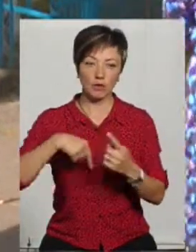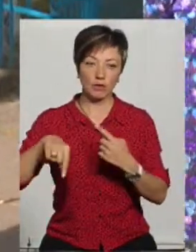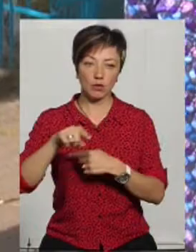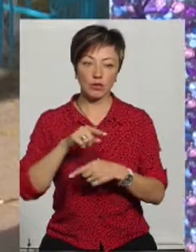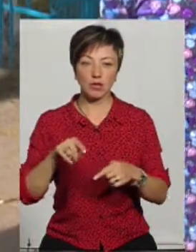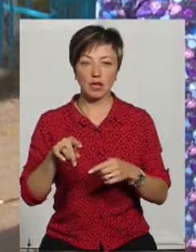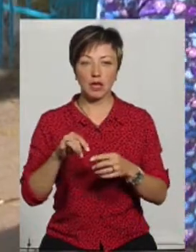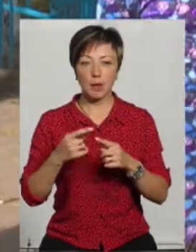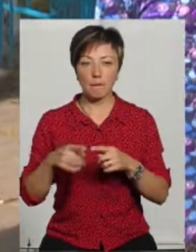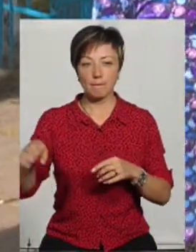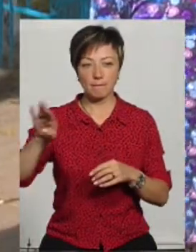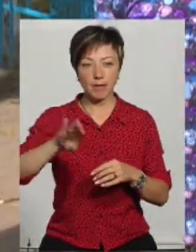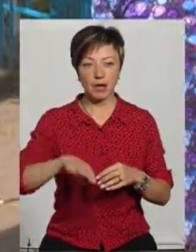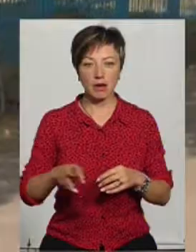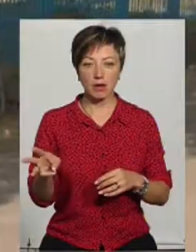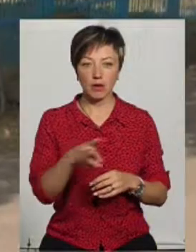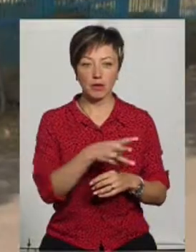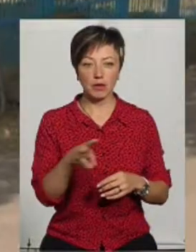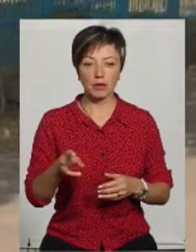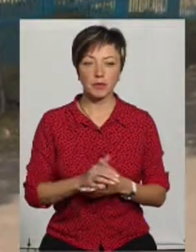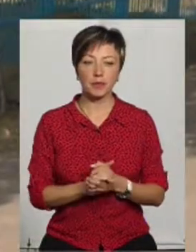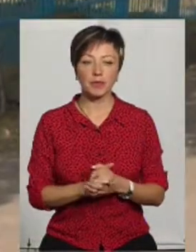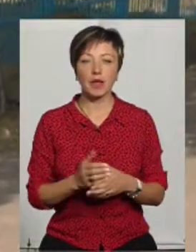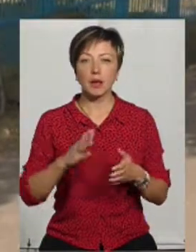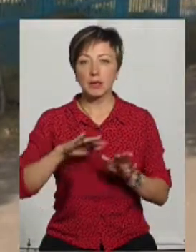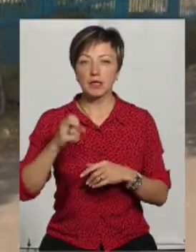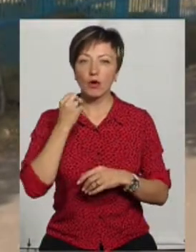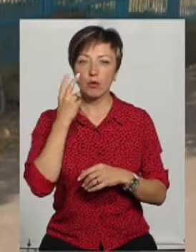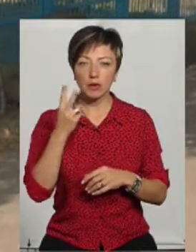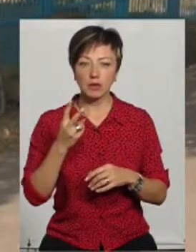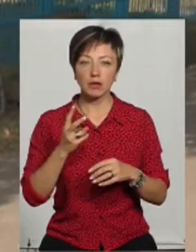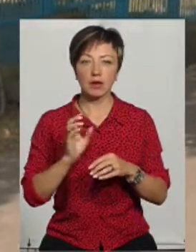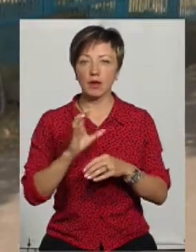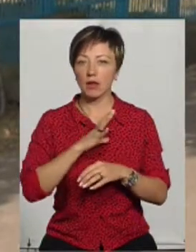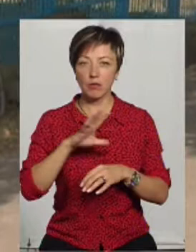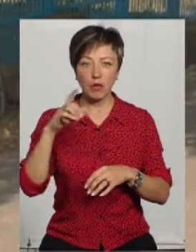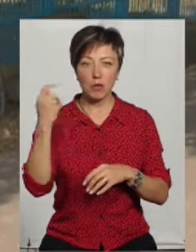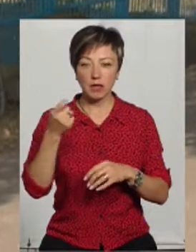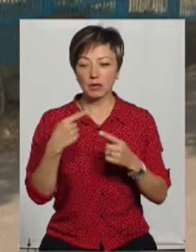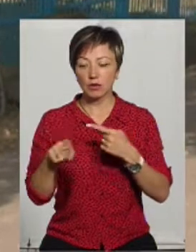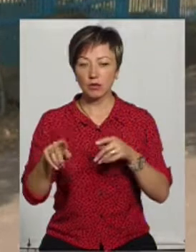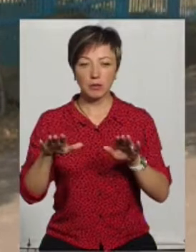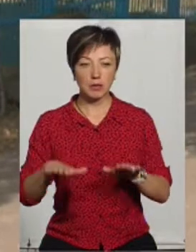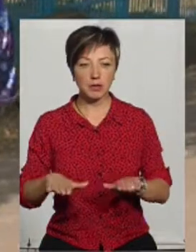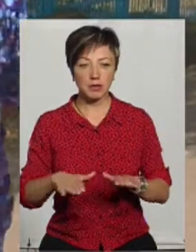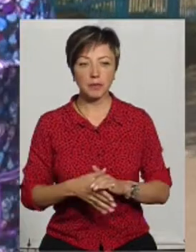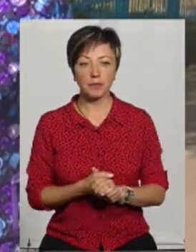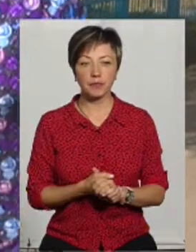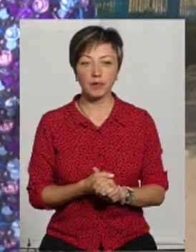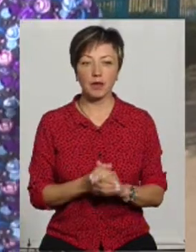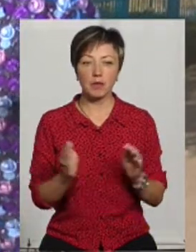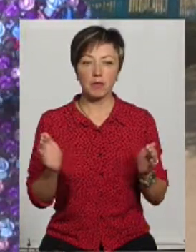пішов по березі берег пропити. Ми після обіду вже туди не гнали пасти, а пасли вже на другому березі, там